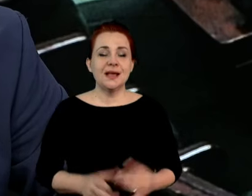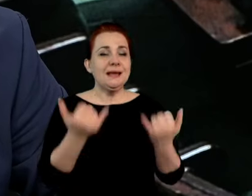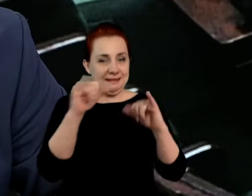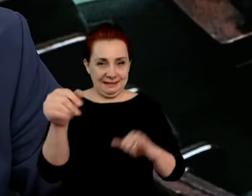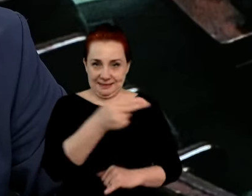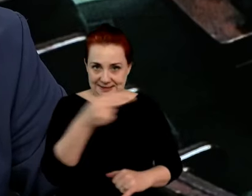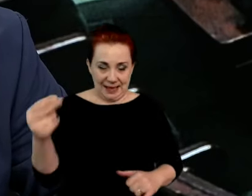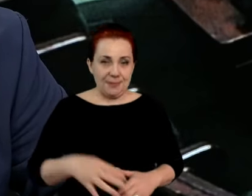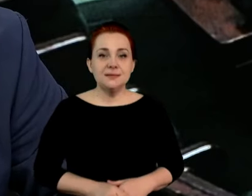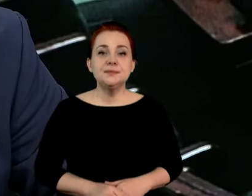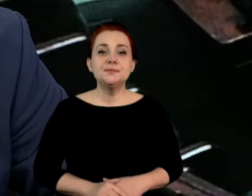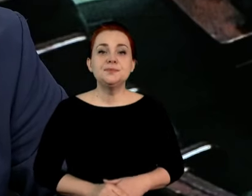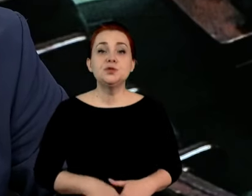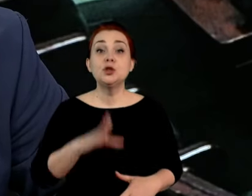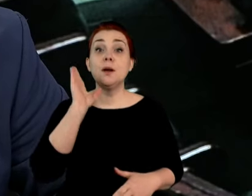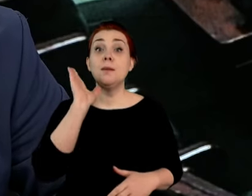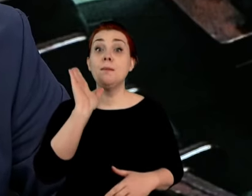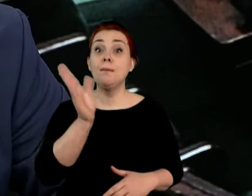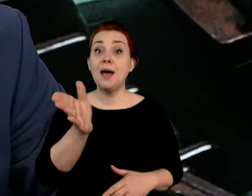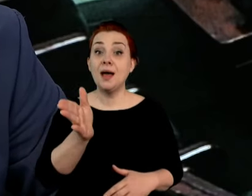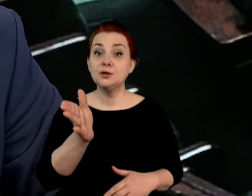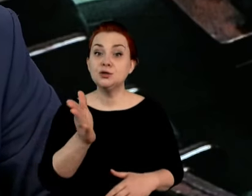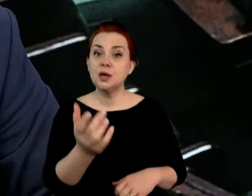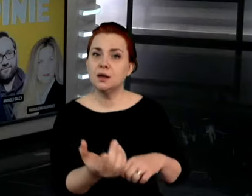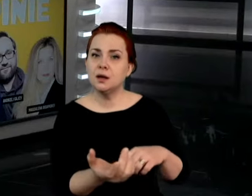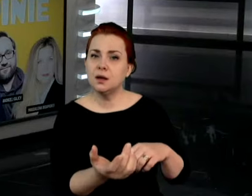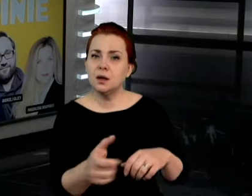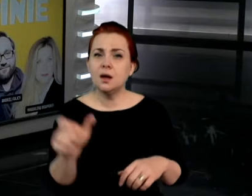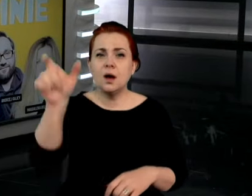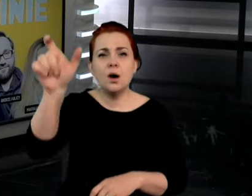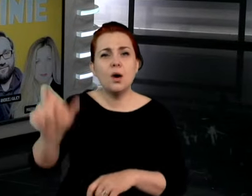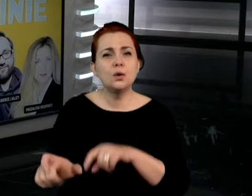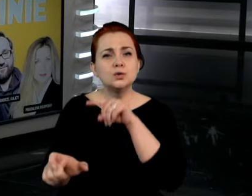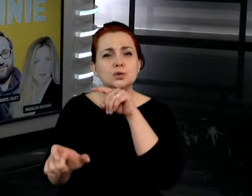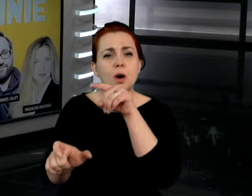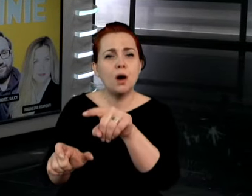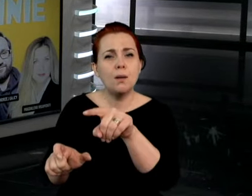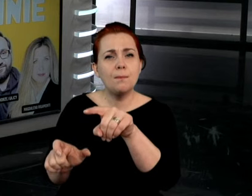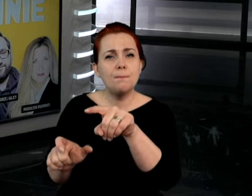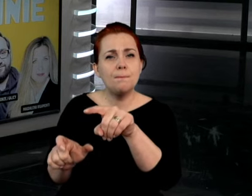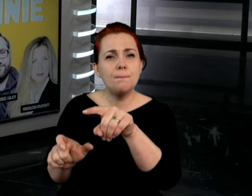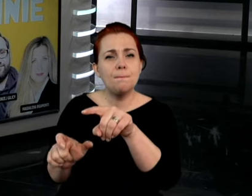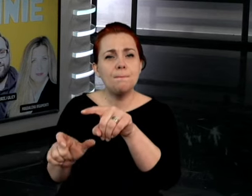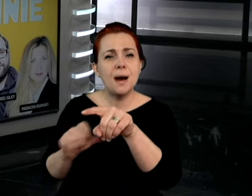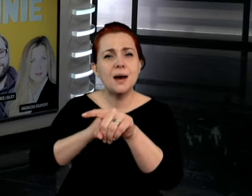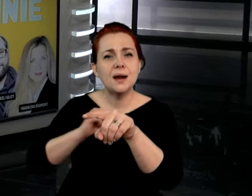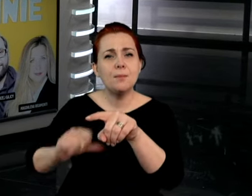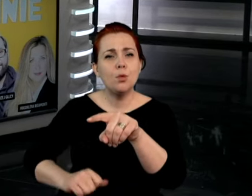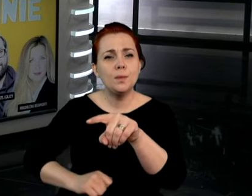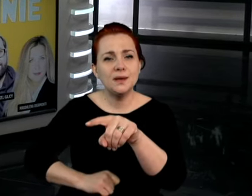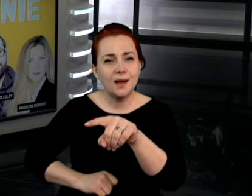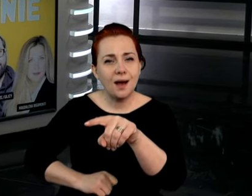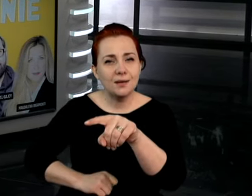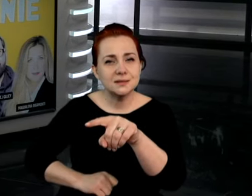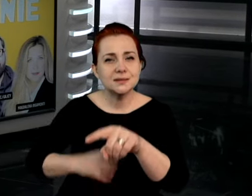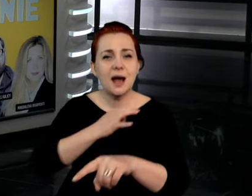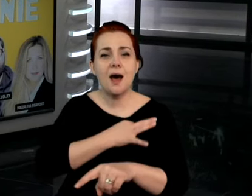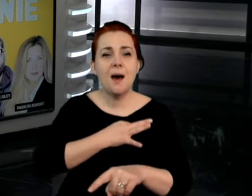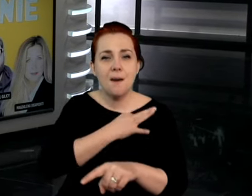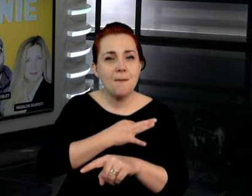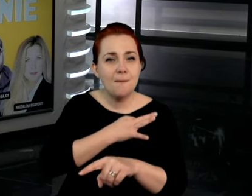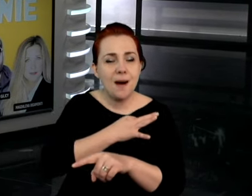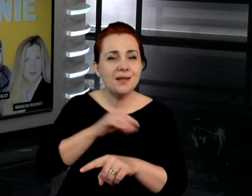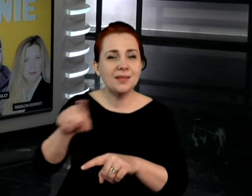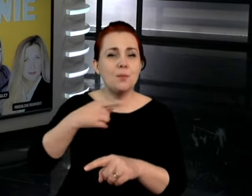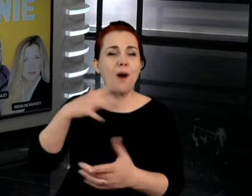będą wyciągnięte jakieś konsekwencje wobec waszego koalicjanta Partii Republikańskiej, której liderem jest Adam Bielan, chodzi o aferę NCB i ER